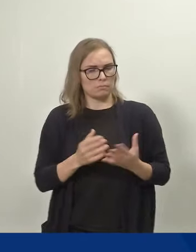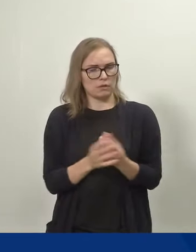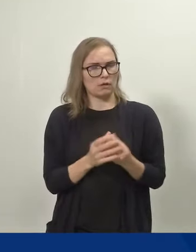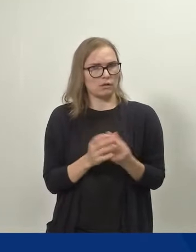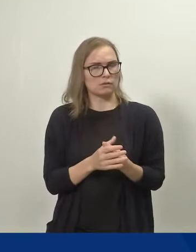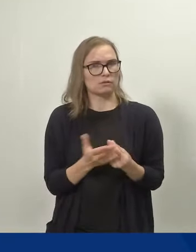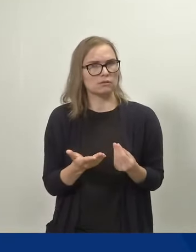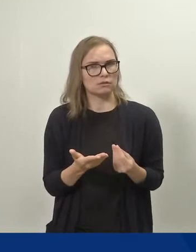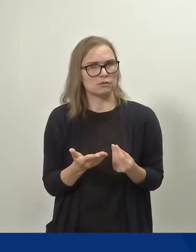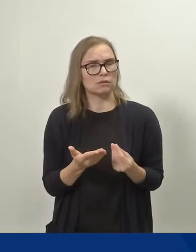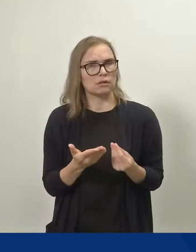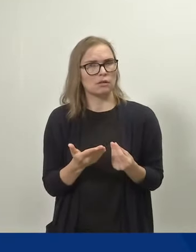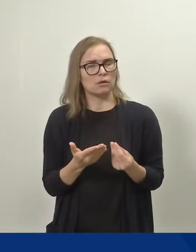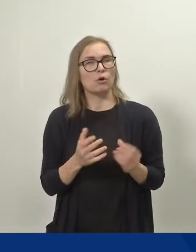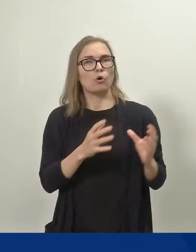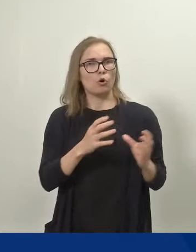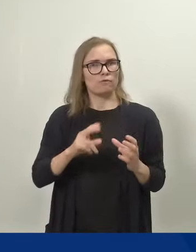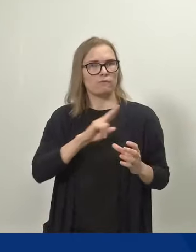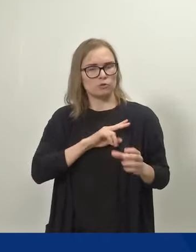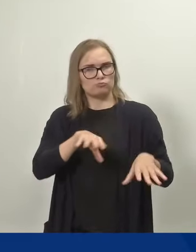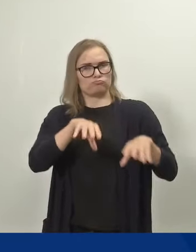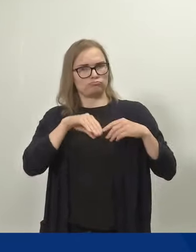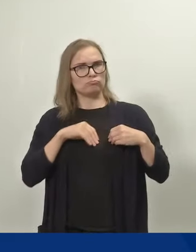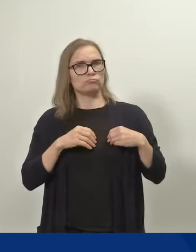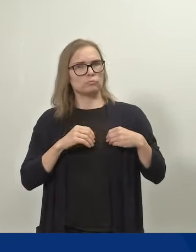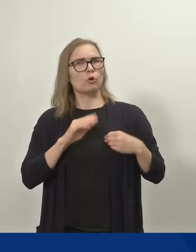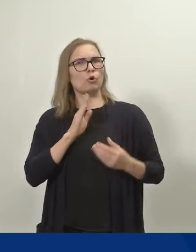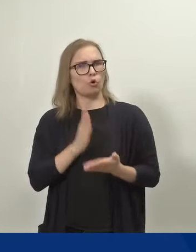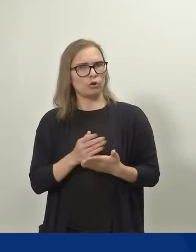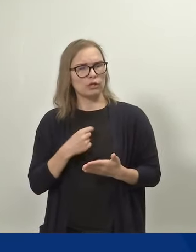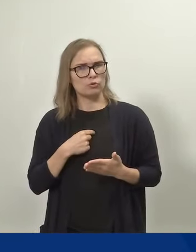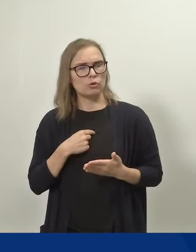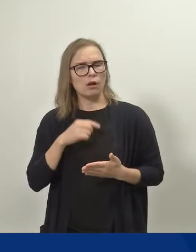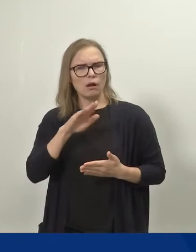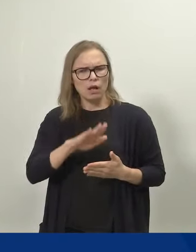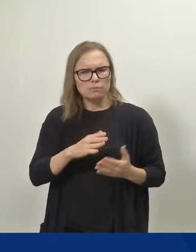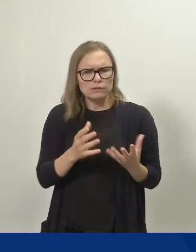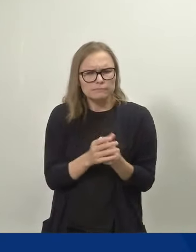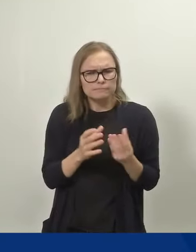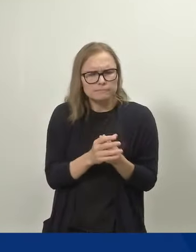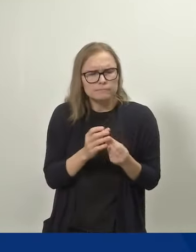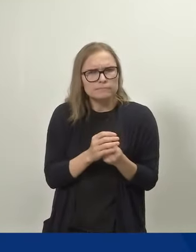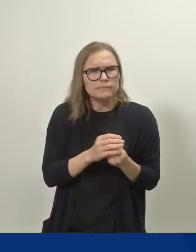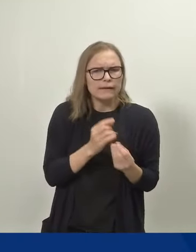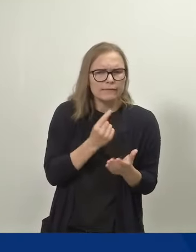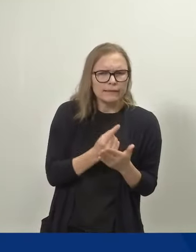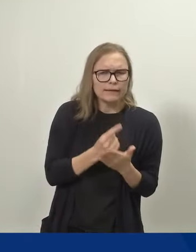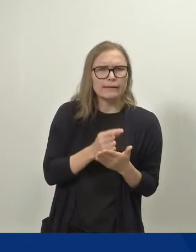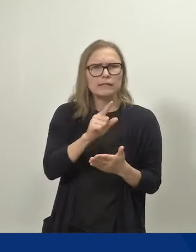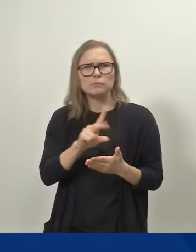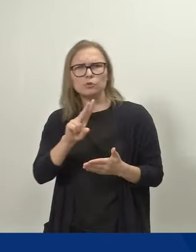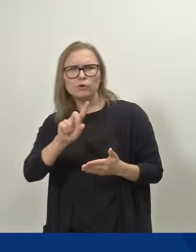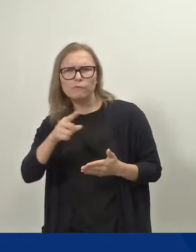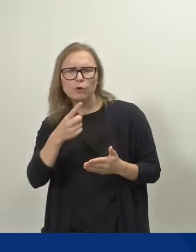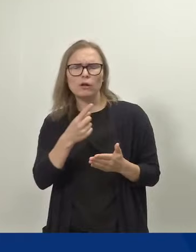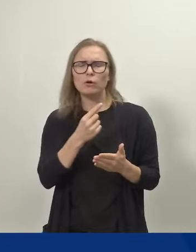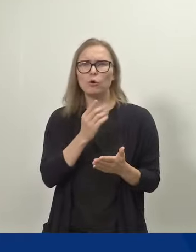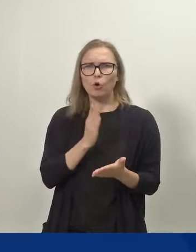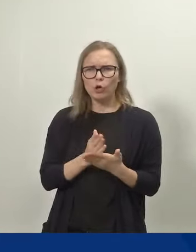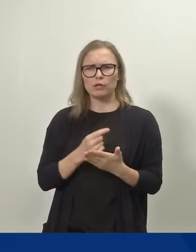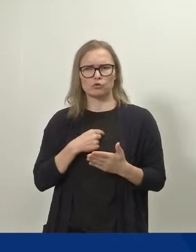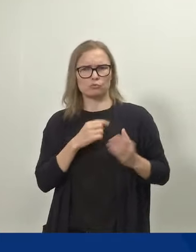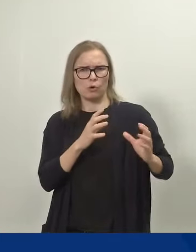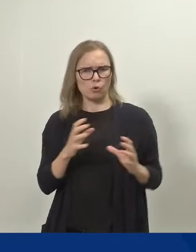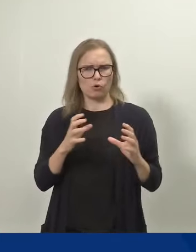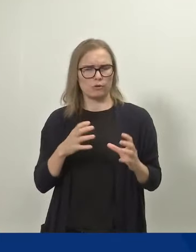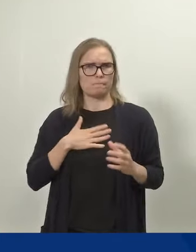kantaa sitä hoivavastuuta ja olla lapsen kanssa kotona niillä arvokkaina ensimmäisinä vuosina. Ja mä uskon, että sitä